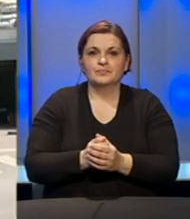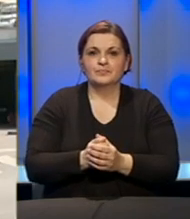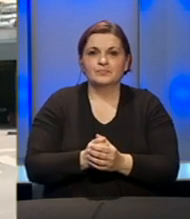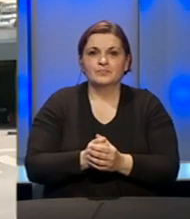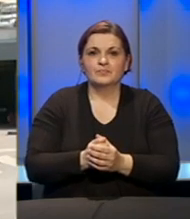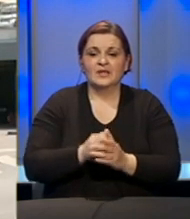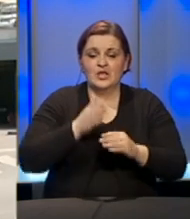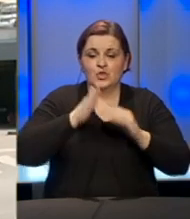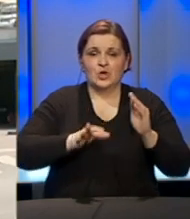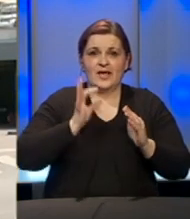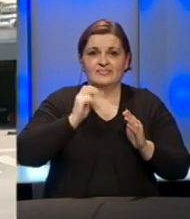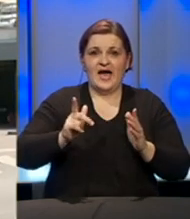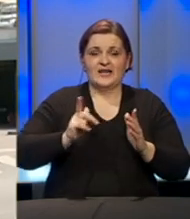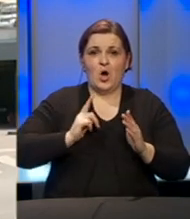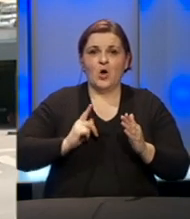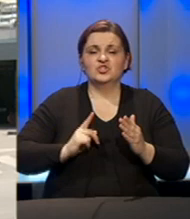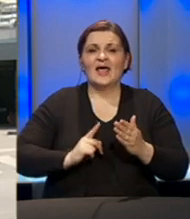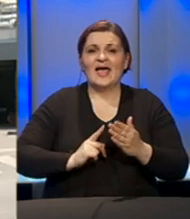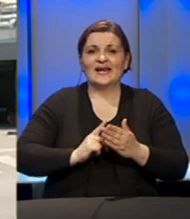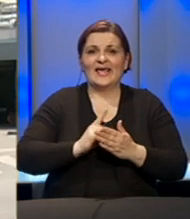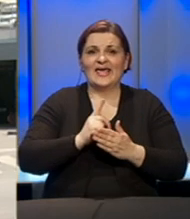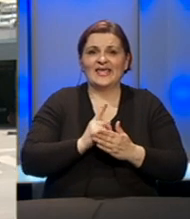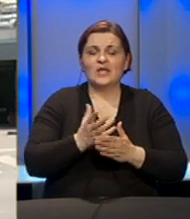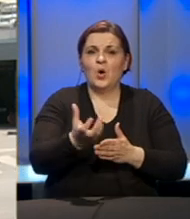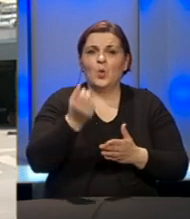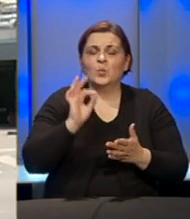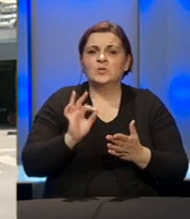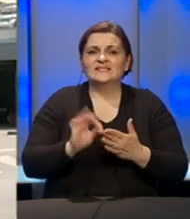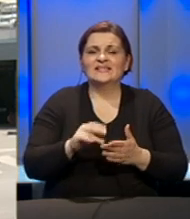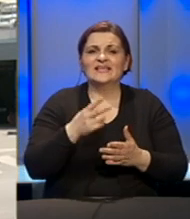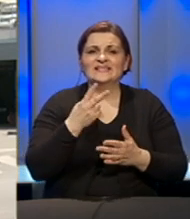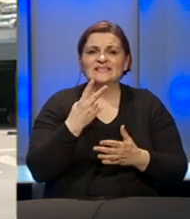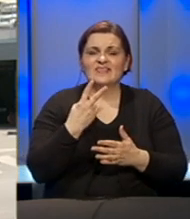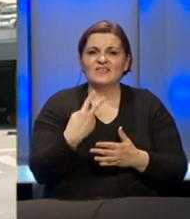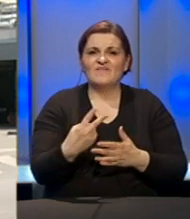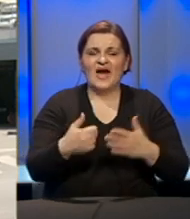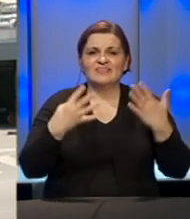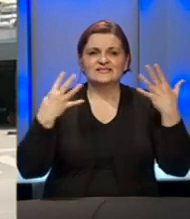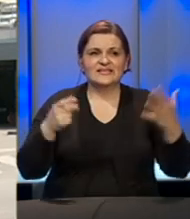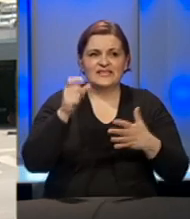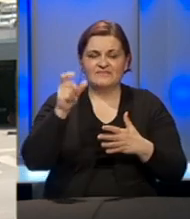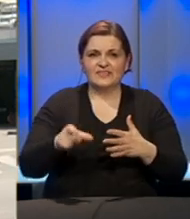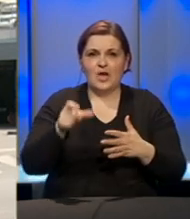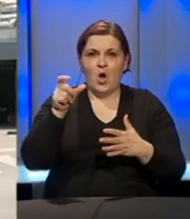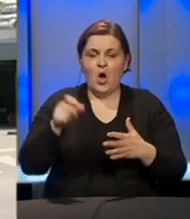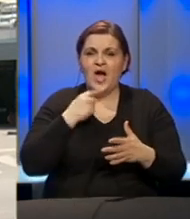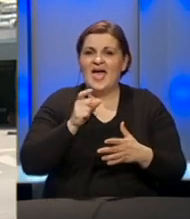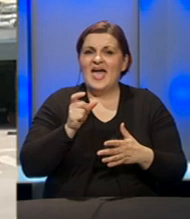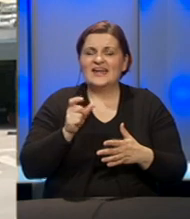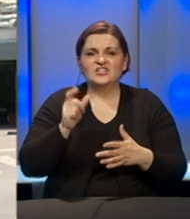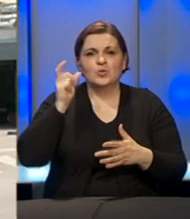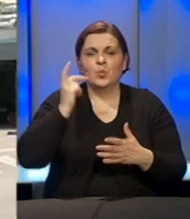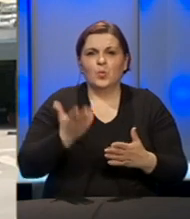Do kraja dana očekujemo rezultate uzetih testova za 29 osoba, a riječ je